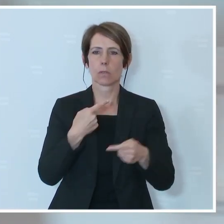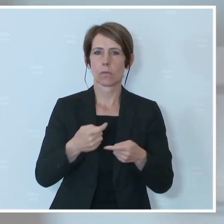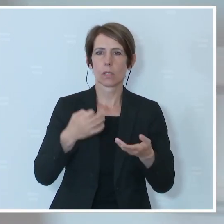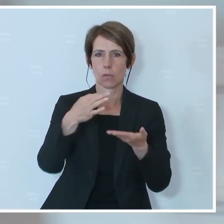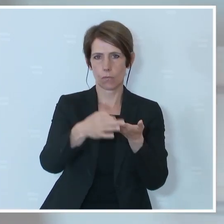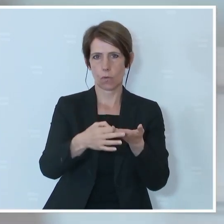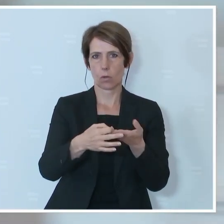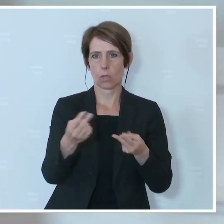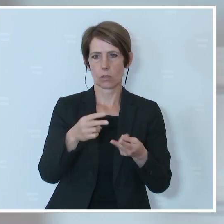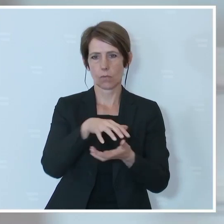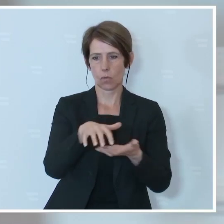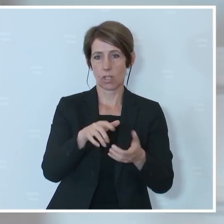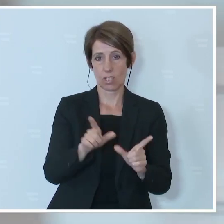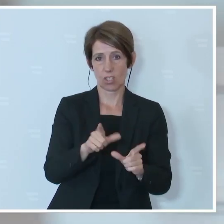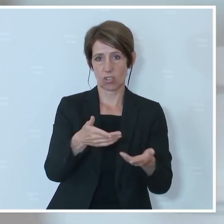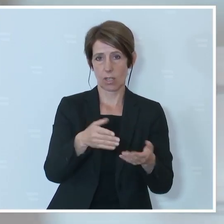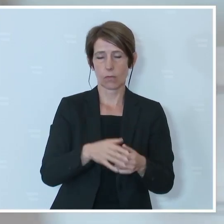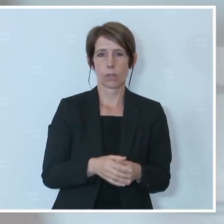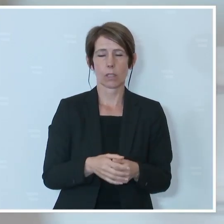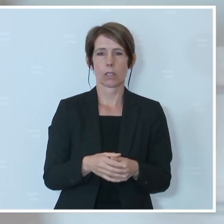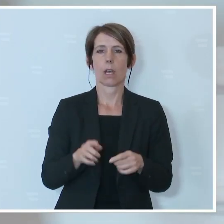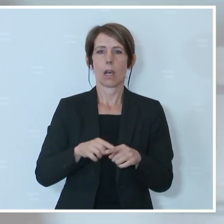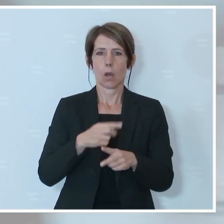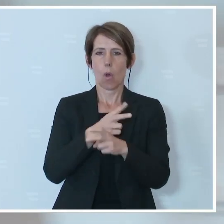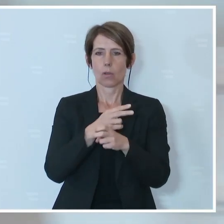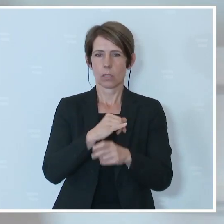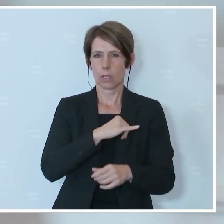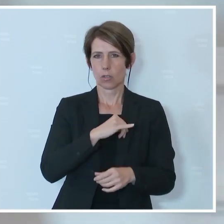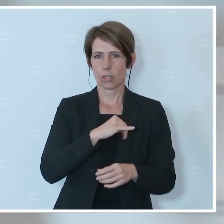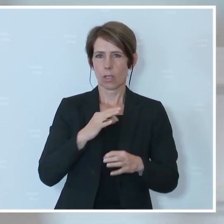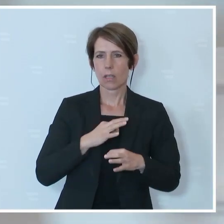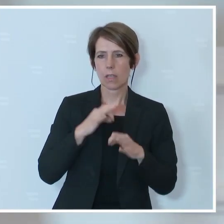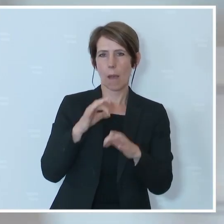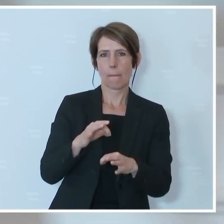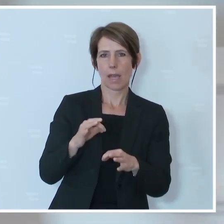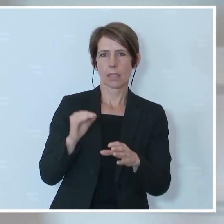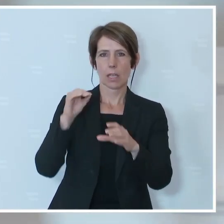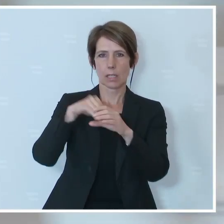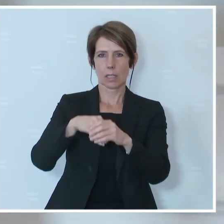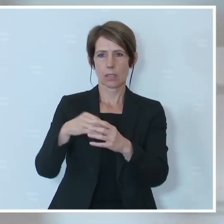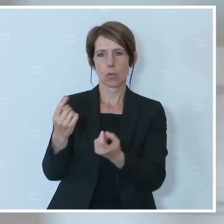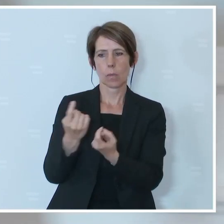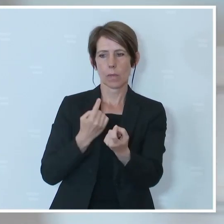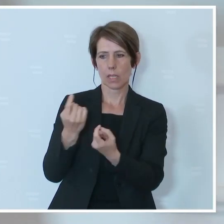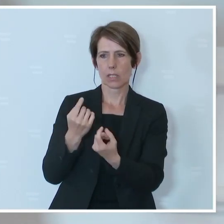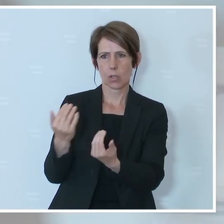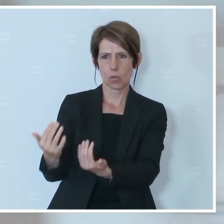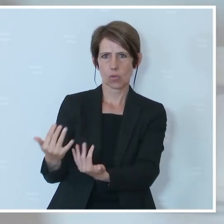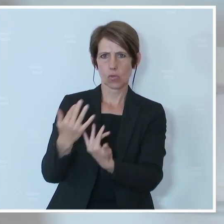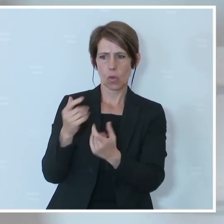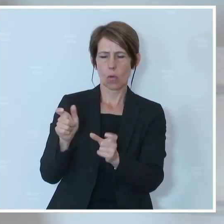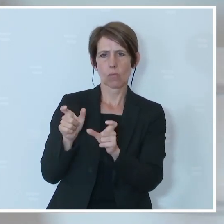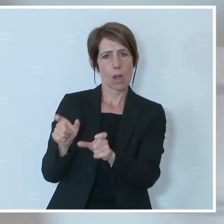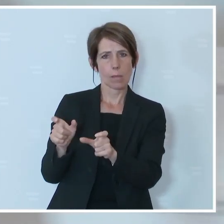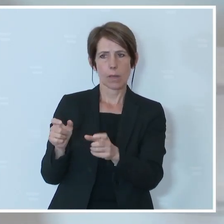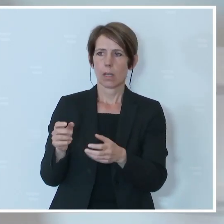Krisen stattfinden und damit, das ist auch das österreichische Interesse, ein Beitrag dazu, Migrationsströme zu verhindern, indem man Menschen vor Ort